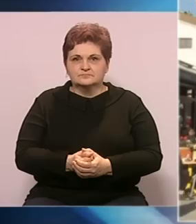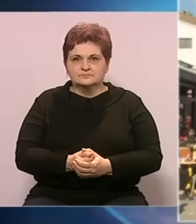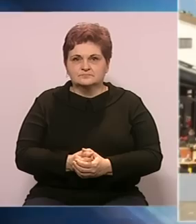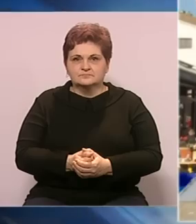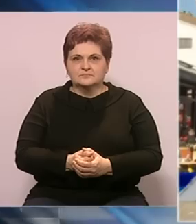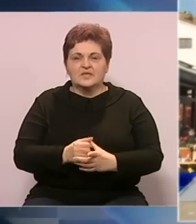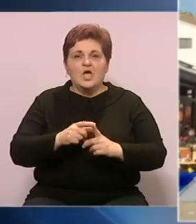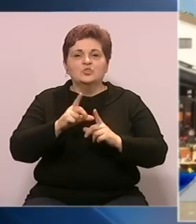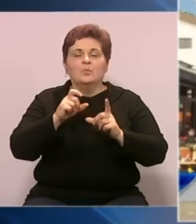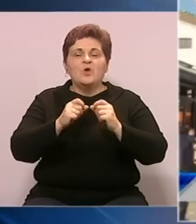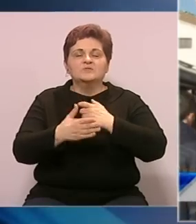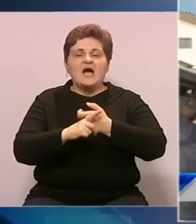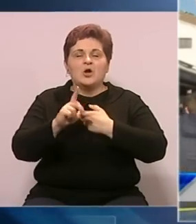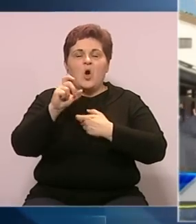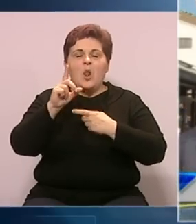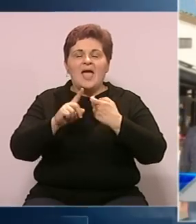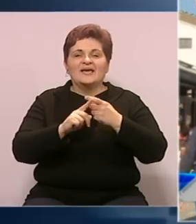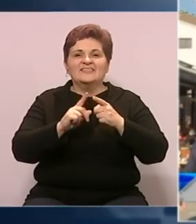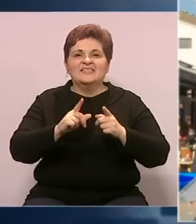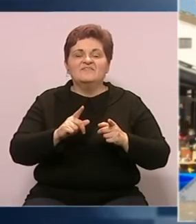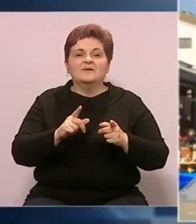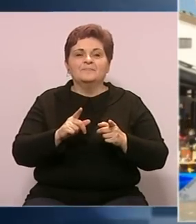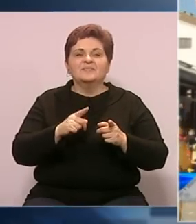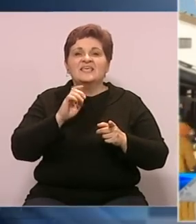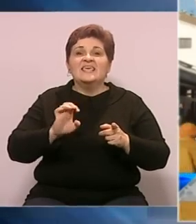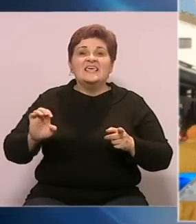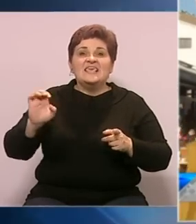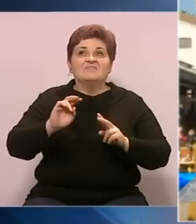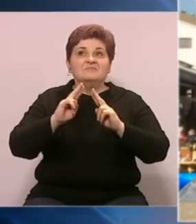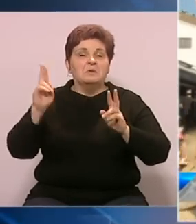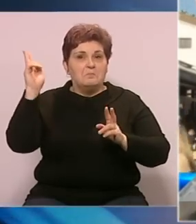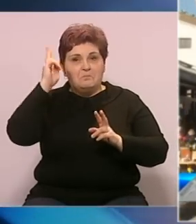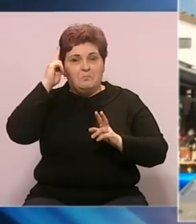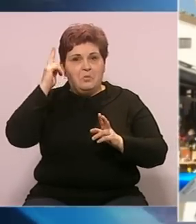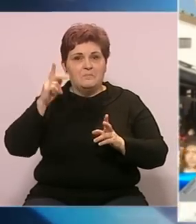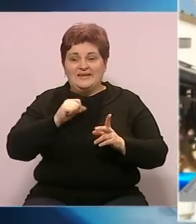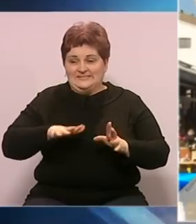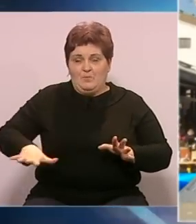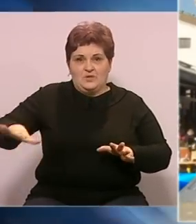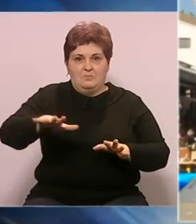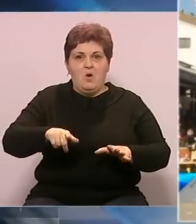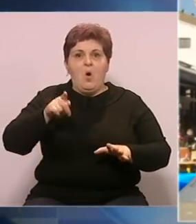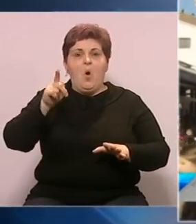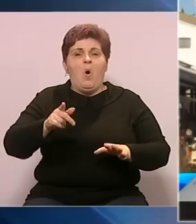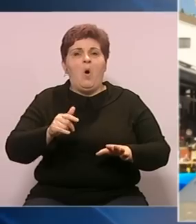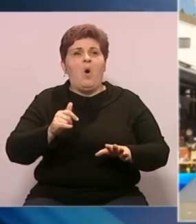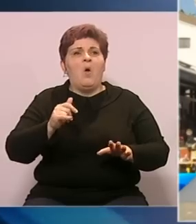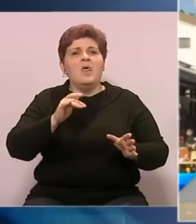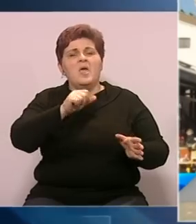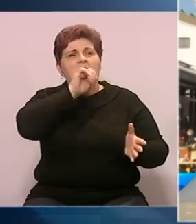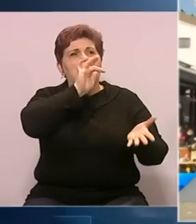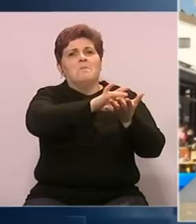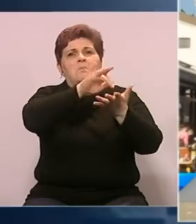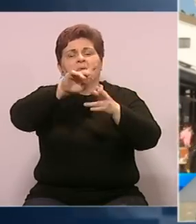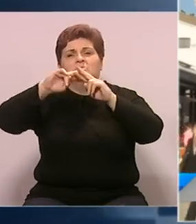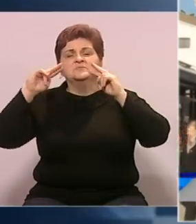Dubioza kolektiv je čak bi rekao i evropski svjetski poznata, mimo samo regije. Oni nastupaju širom svijeta.